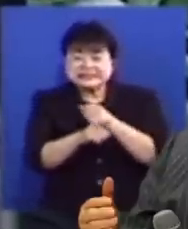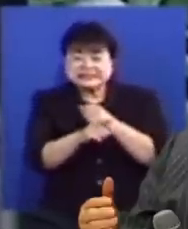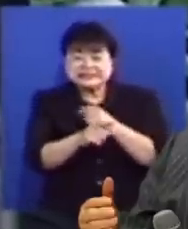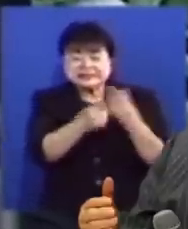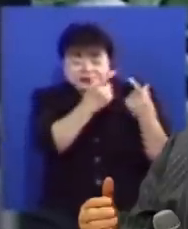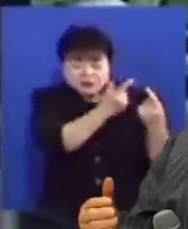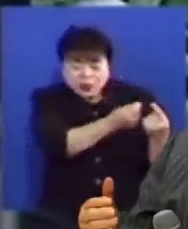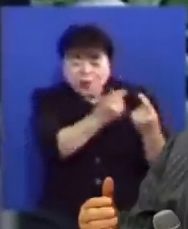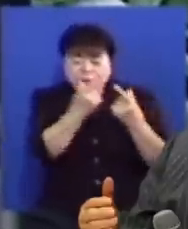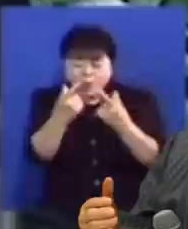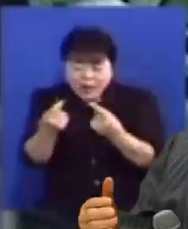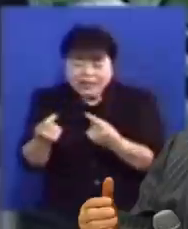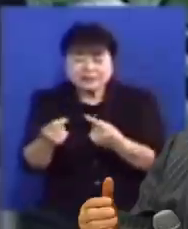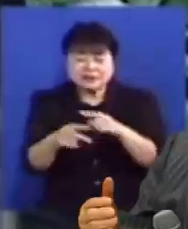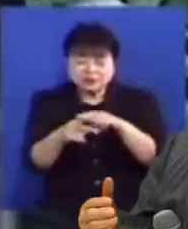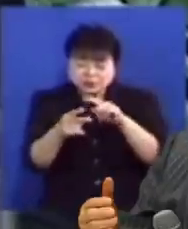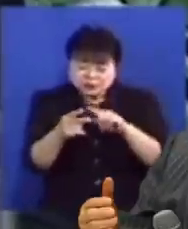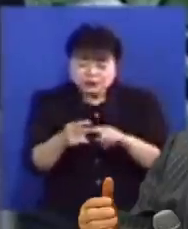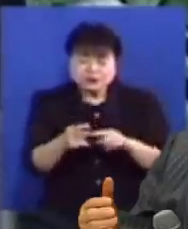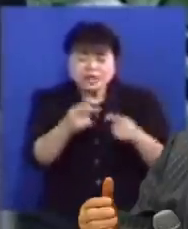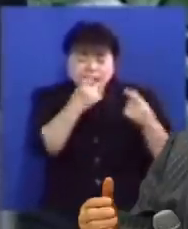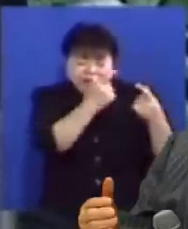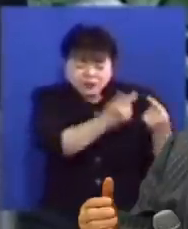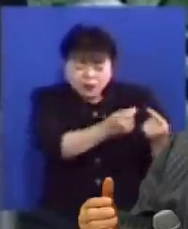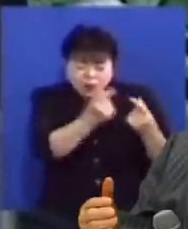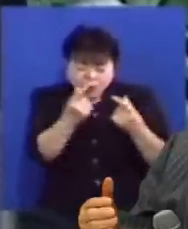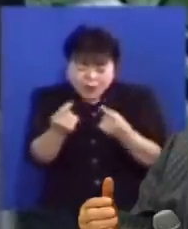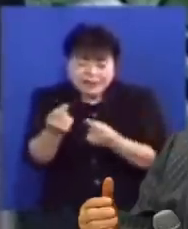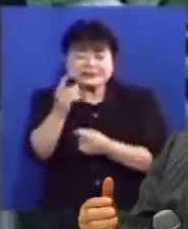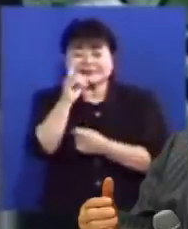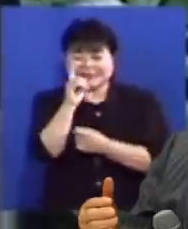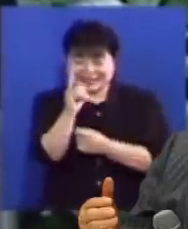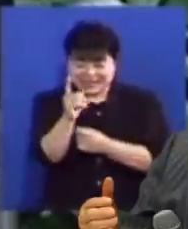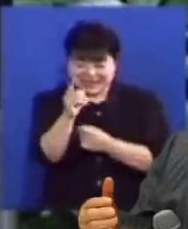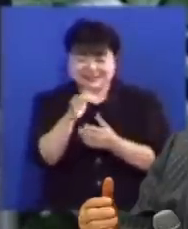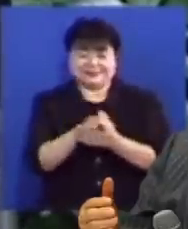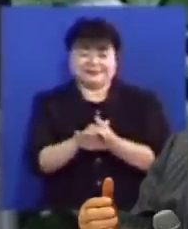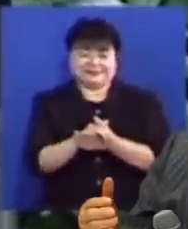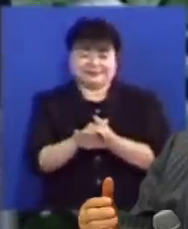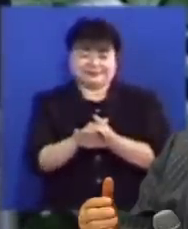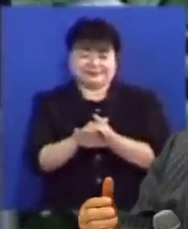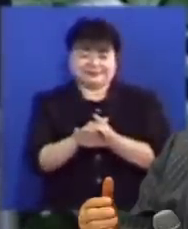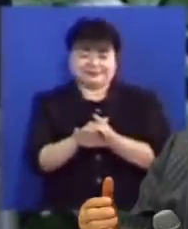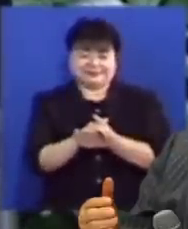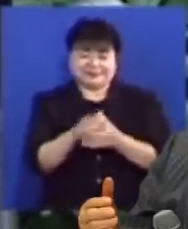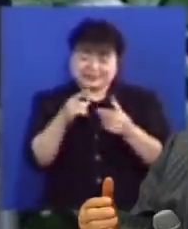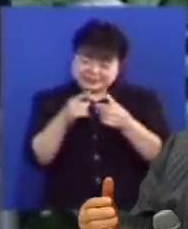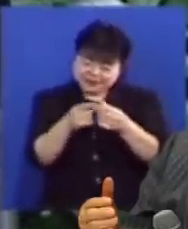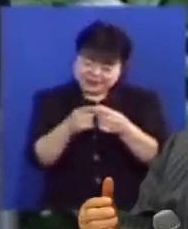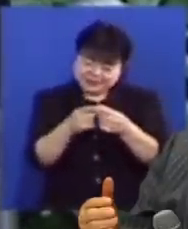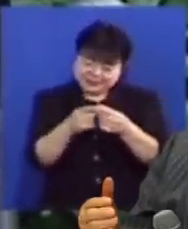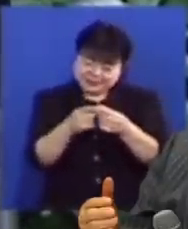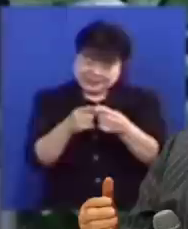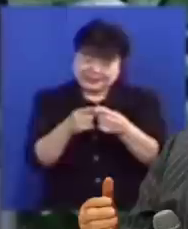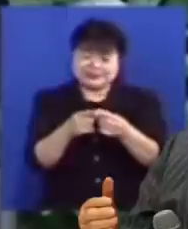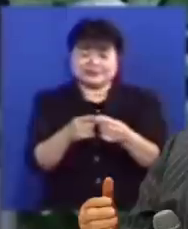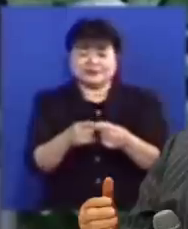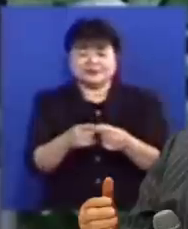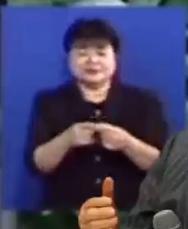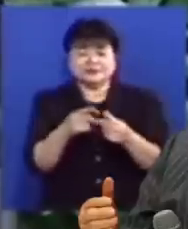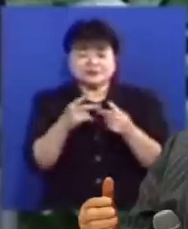똑같은 둘 중에 하나를 알로스라고 말합니다 이것은 첫째 거고 둘째 건데